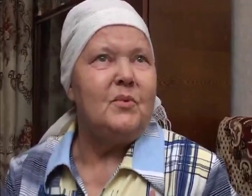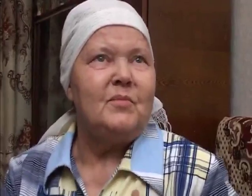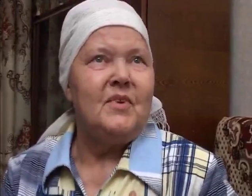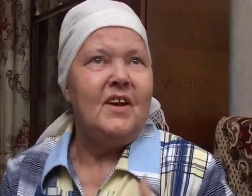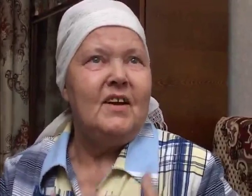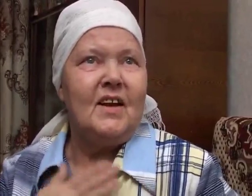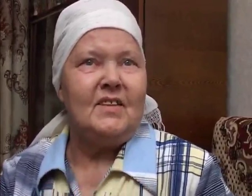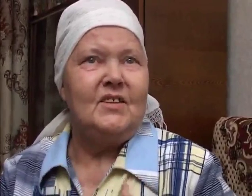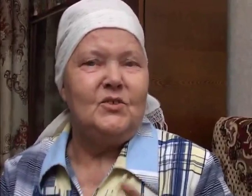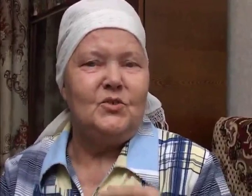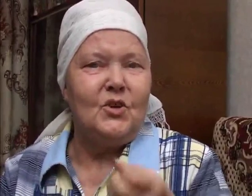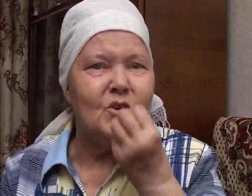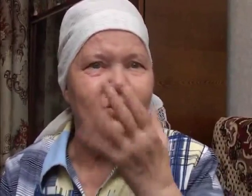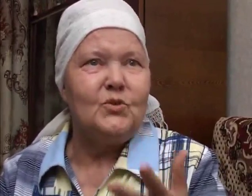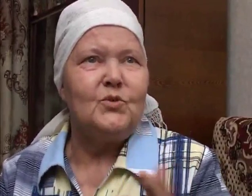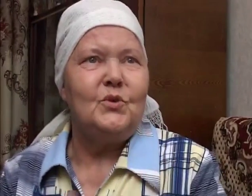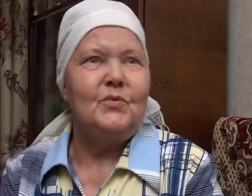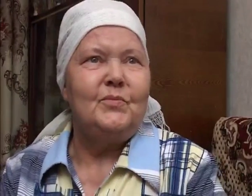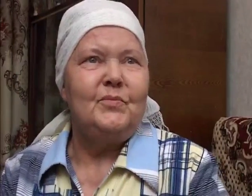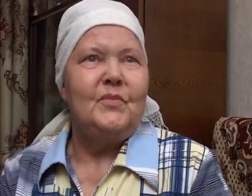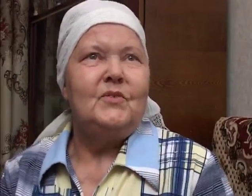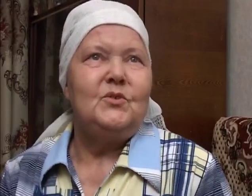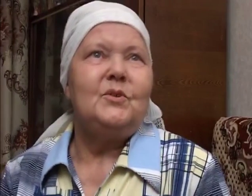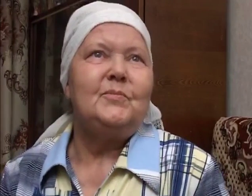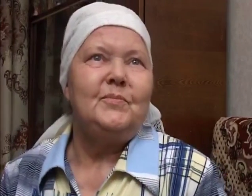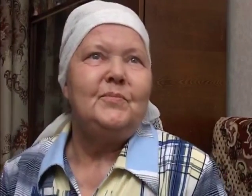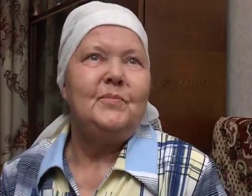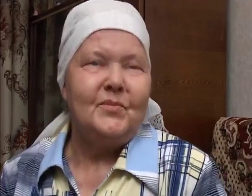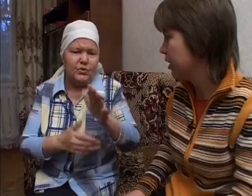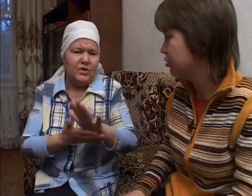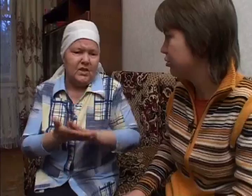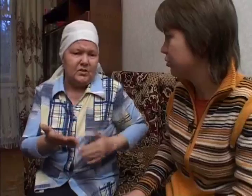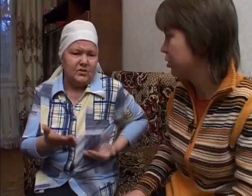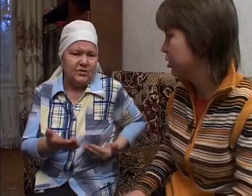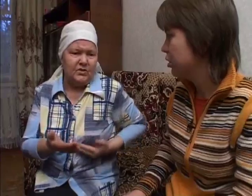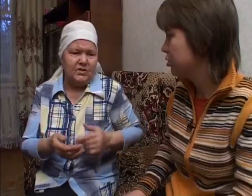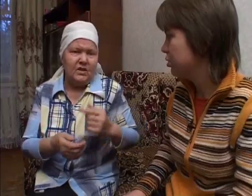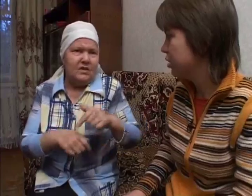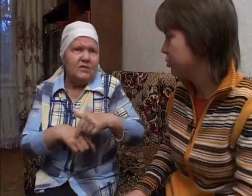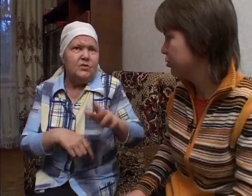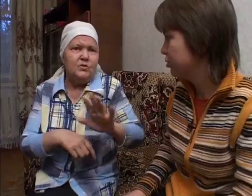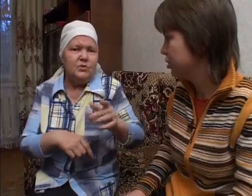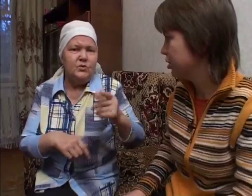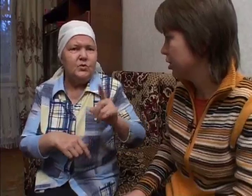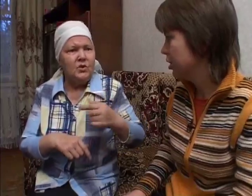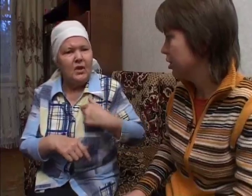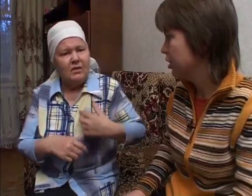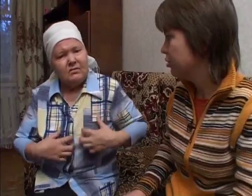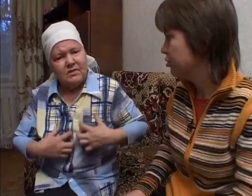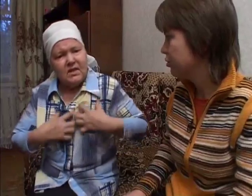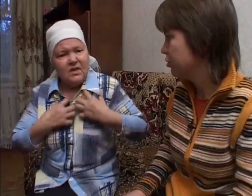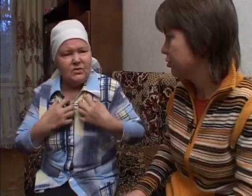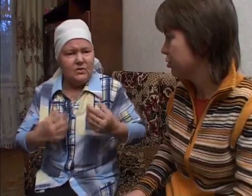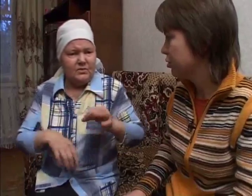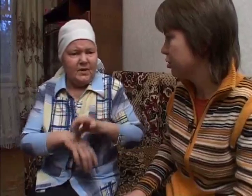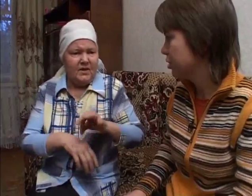Моя душа прям радуется, что хорошо и чисто. Я чувствую, что дальше буду жить. Я